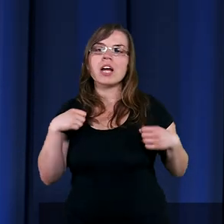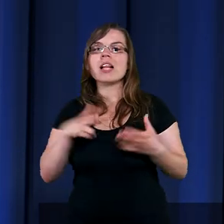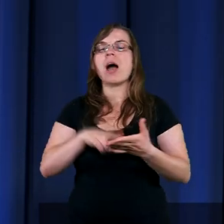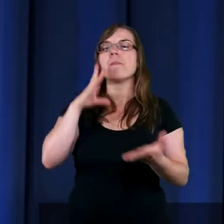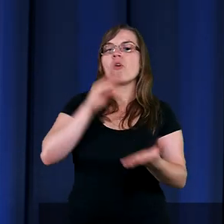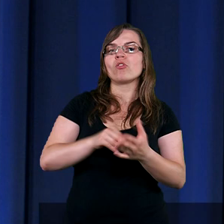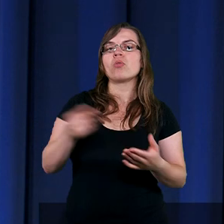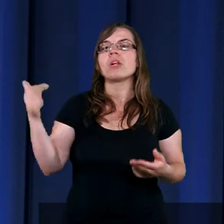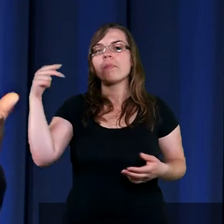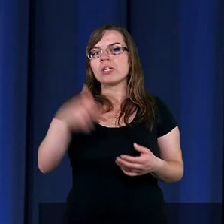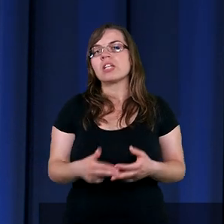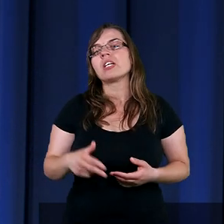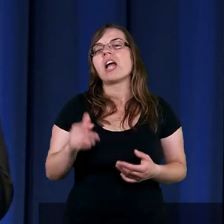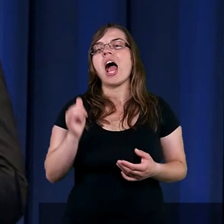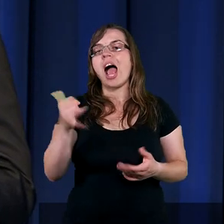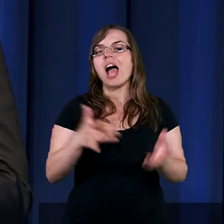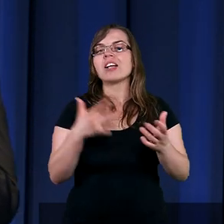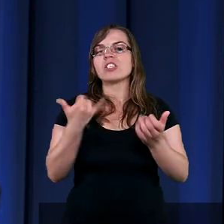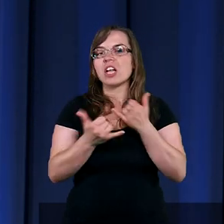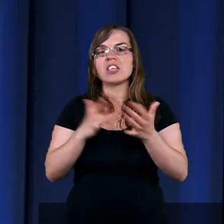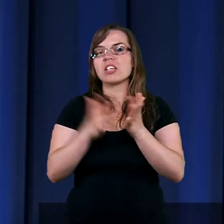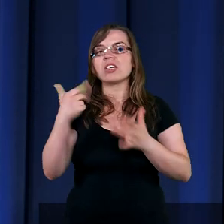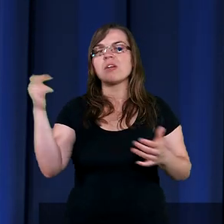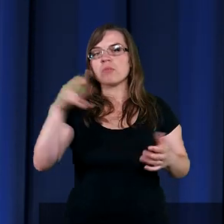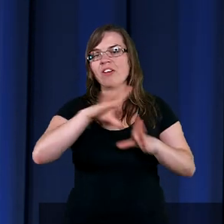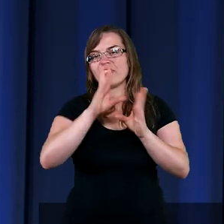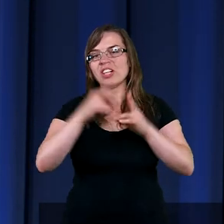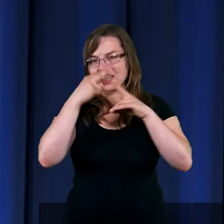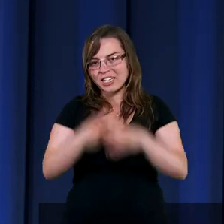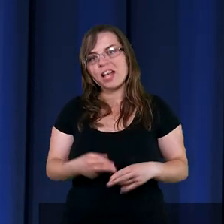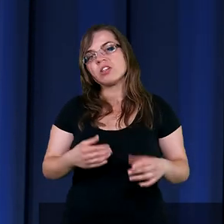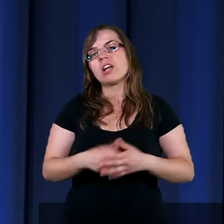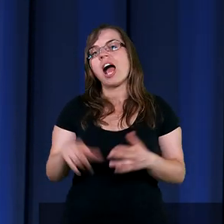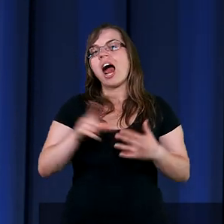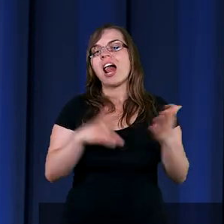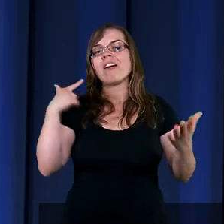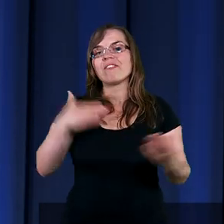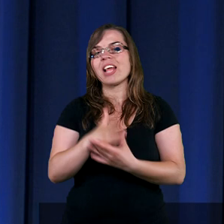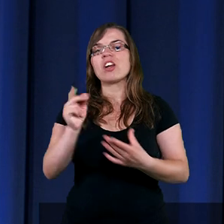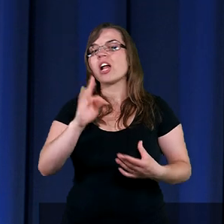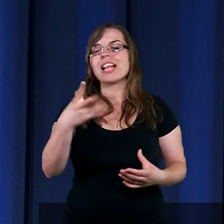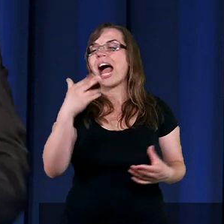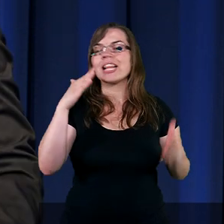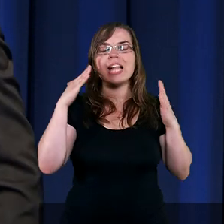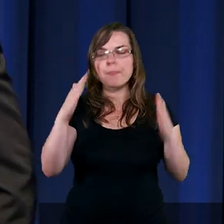powtórne przyjście. Tak jak jeżeli Pan Bóg nie przyjdzie, wszyscy zaśniemy. Ale wierzę, że tak nie będzie.